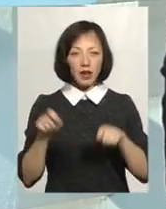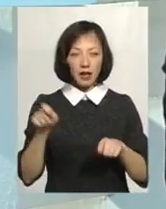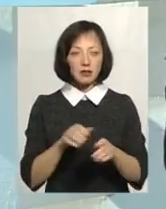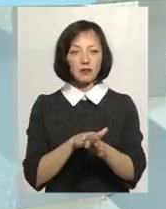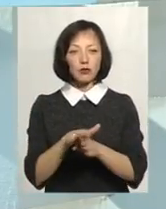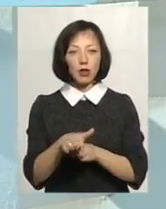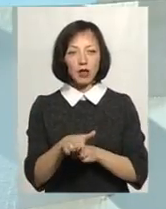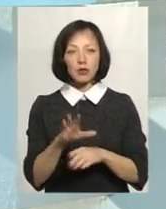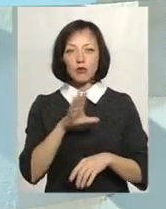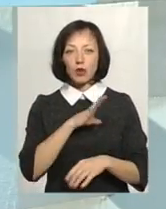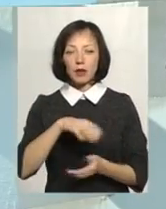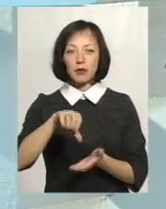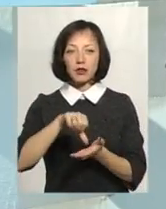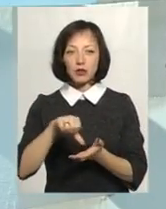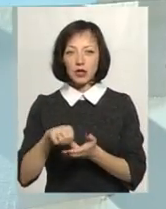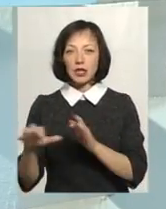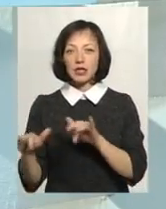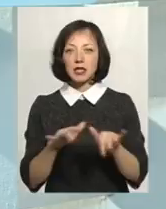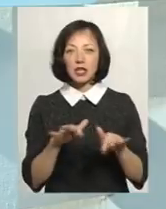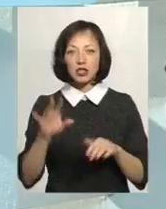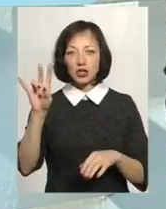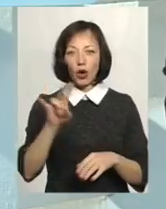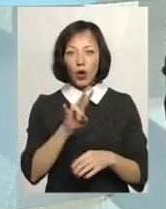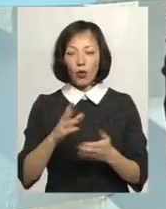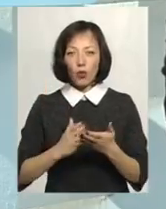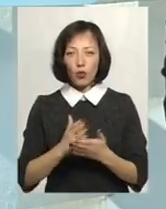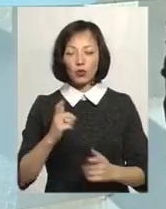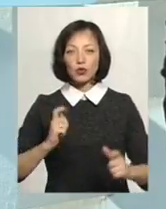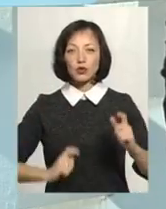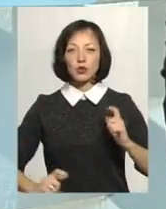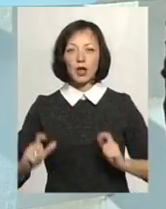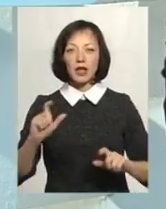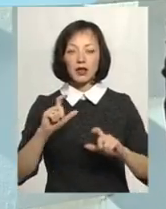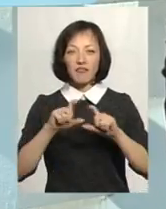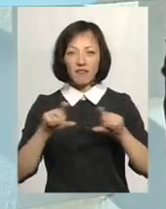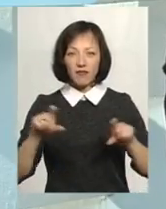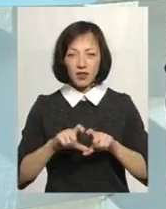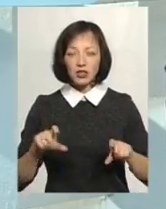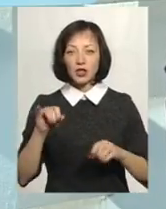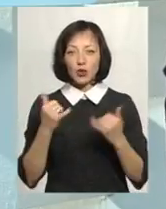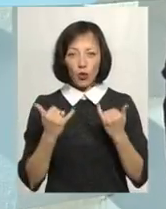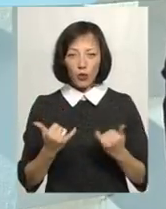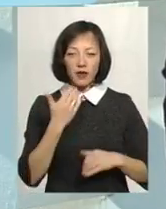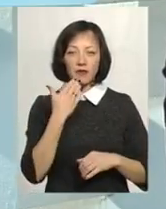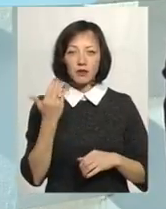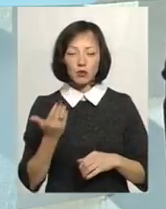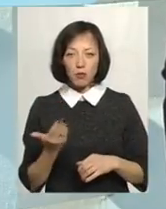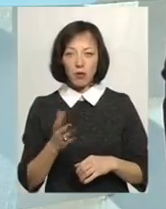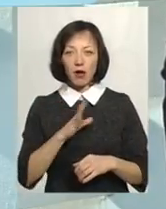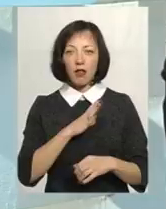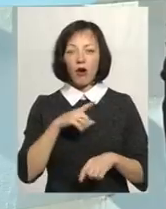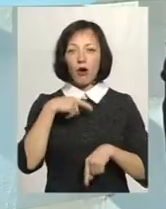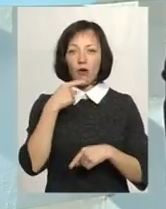відбулася, бо ж були присутні діячі культу, студенти вишів, і вони і сьогодні виступали з доповідом,